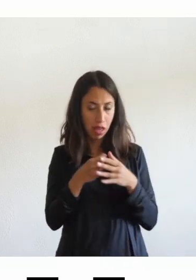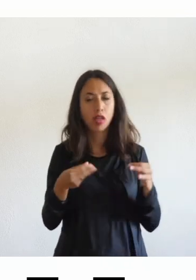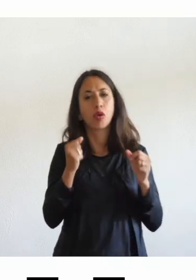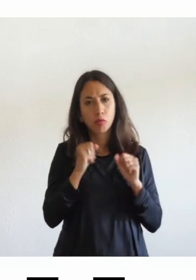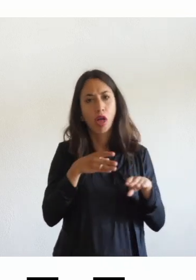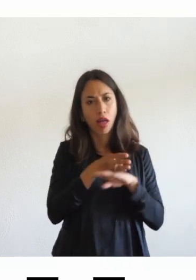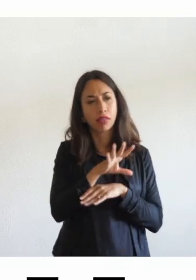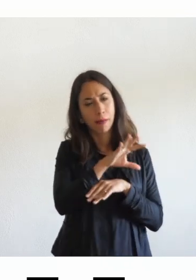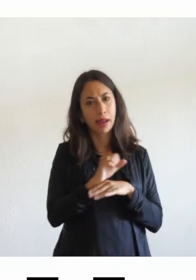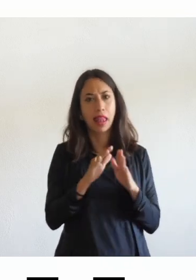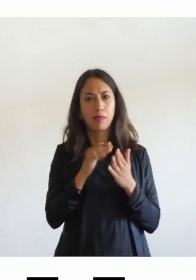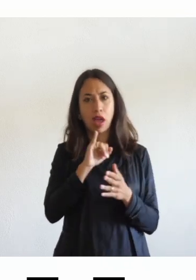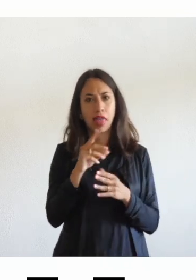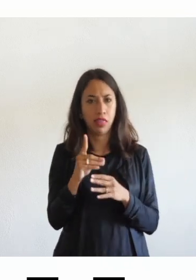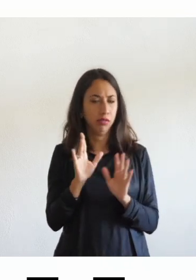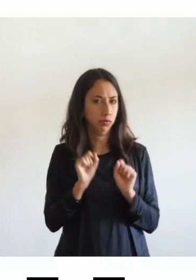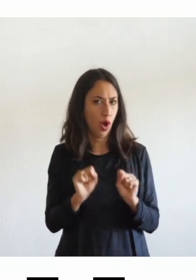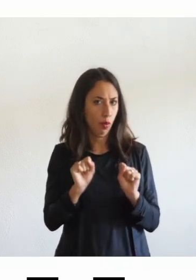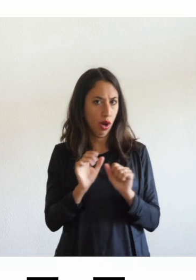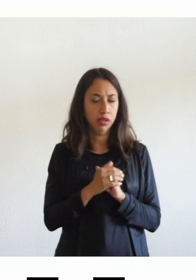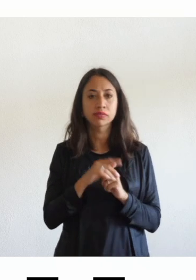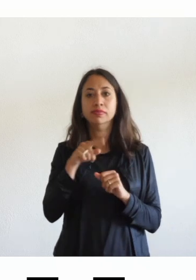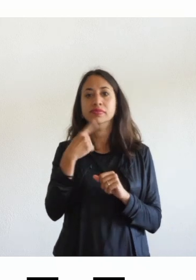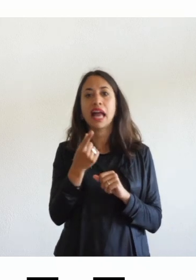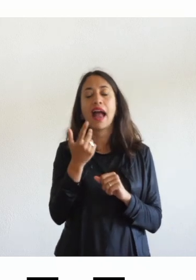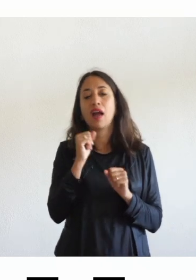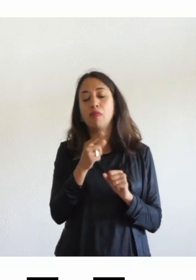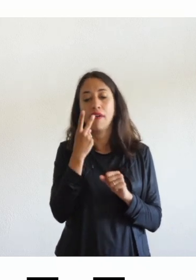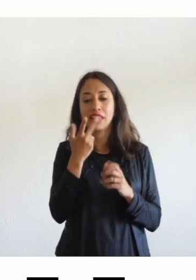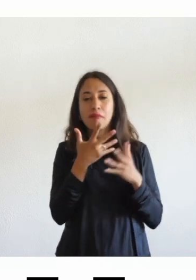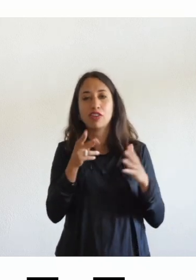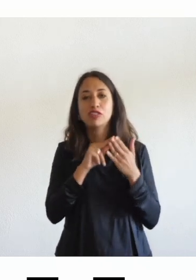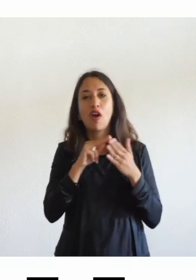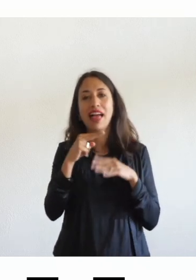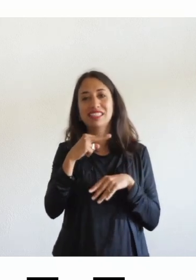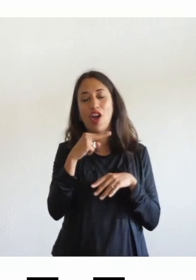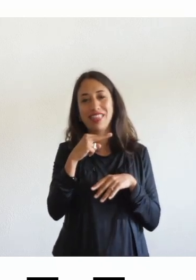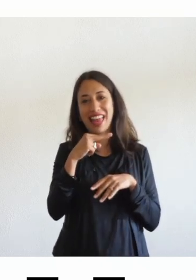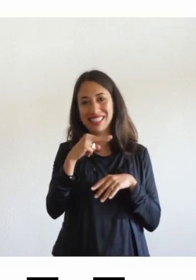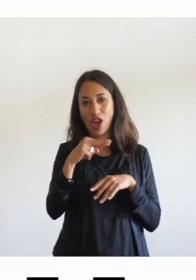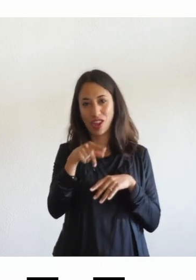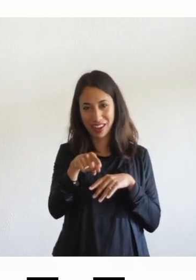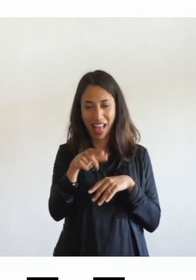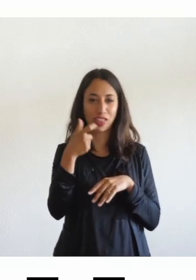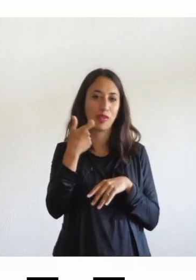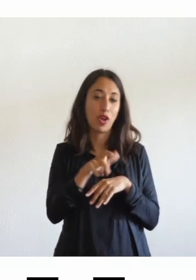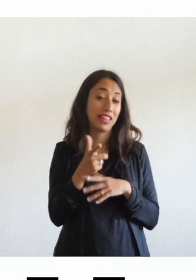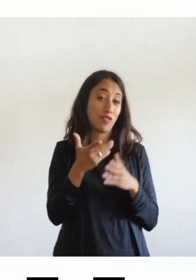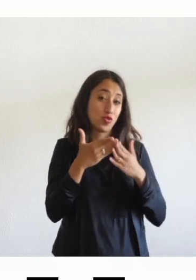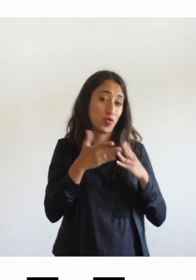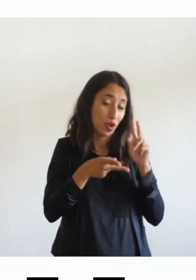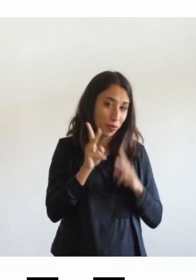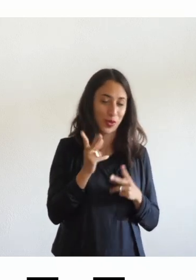chiaro che ecco secondaria di secondo grado perché comunque la mole di studio e di lettura è superiore